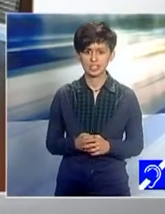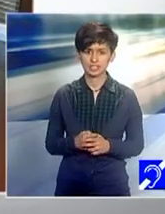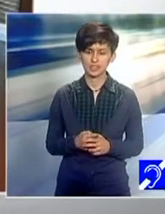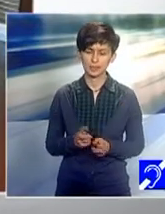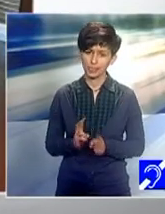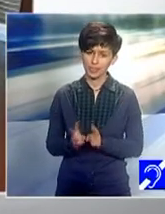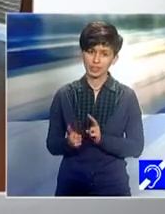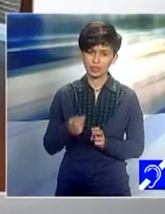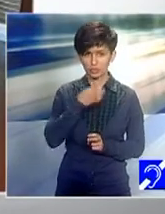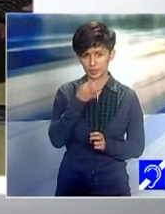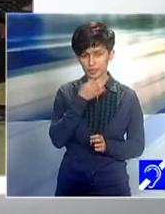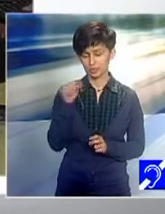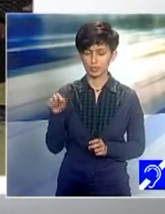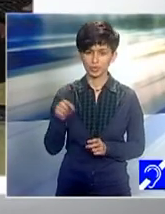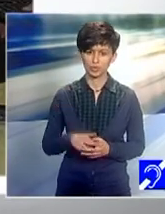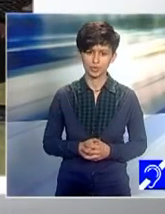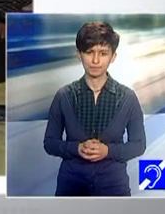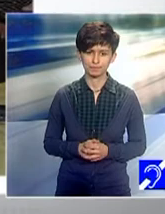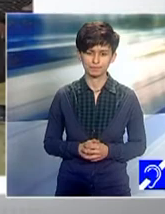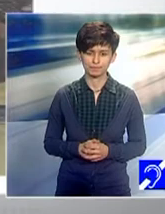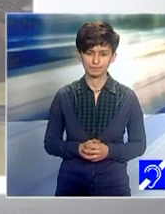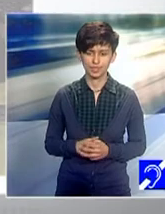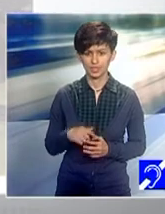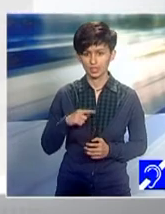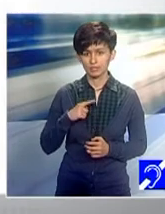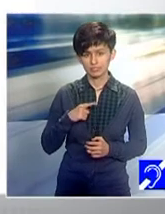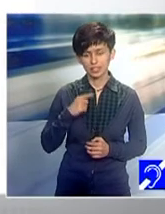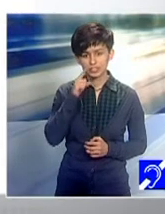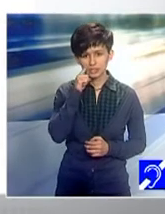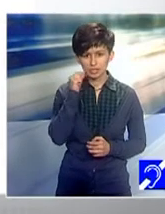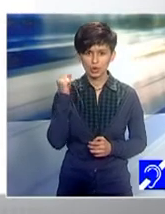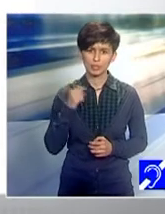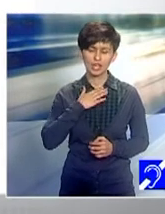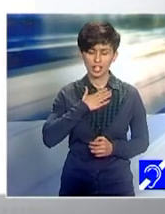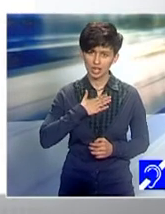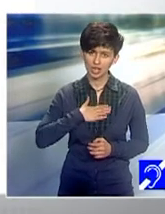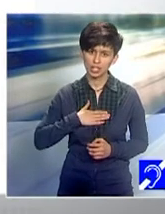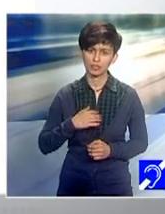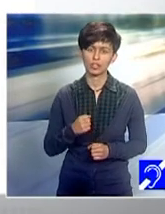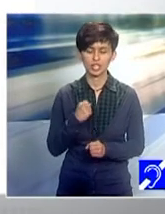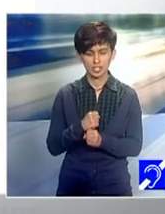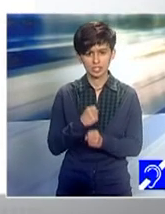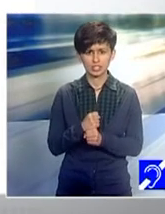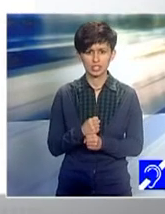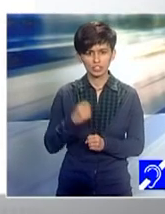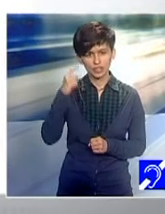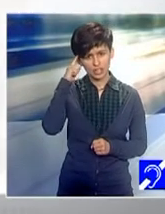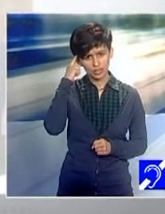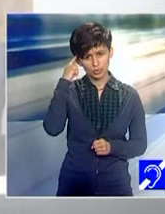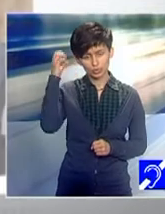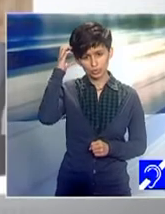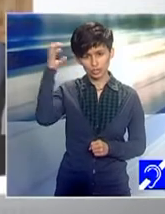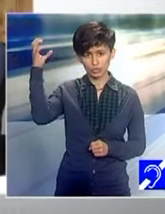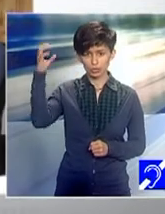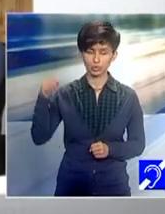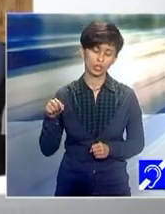poveștile pe care mi le spuneți. Așadar, oameni deschiși care au vrut și doresc să își facă cunoscută cultura lor. Chiar